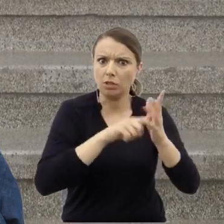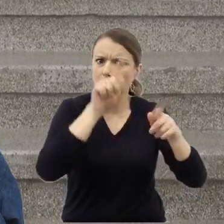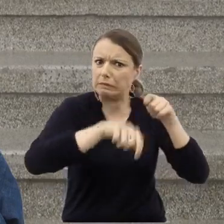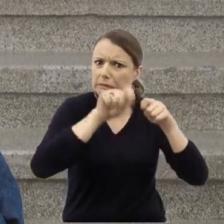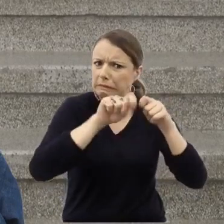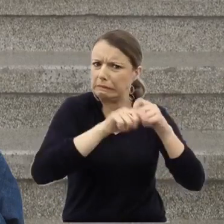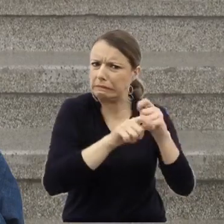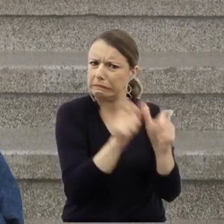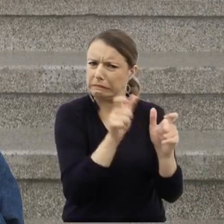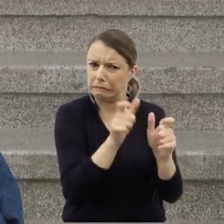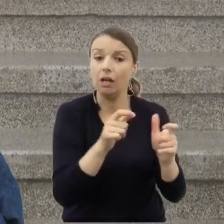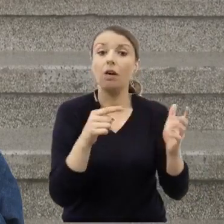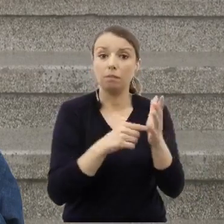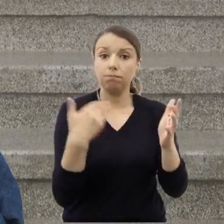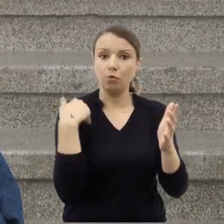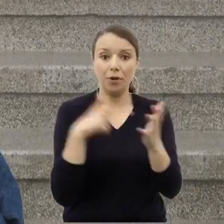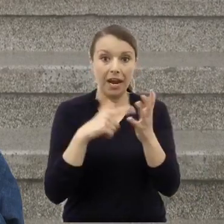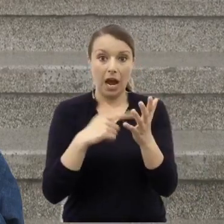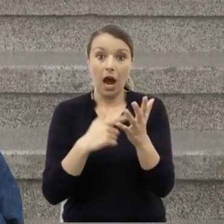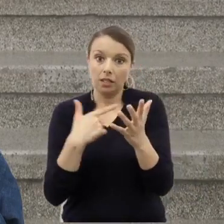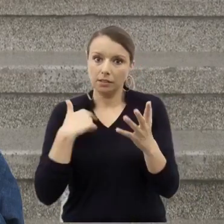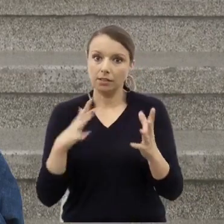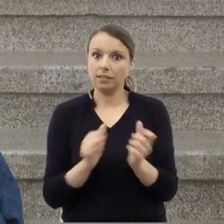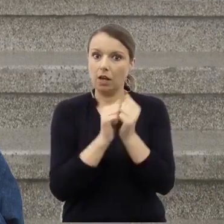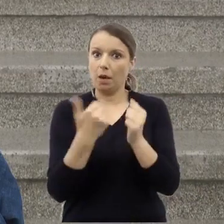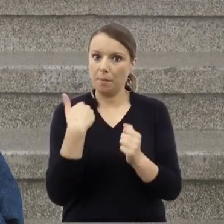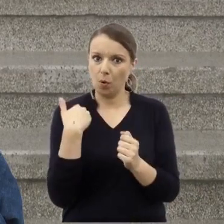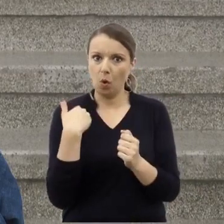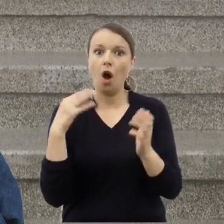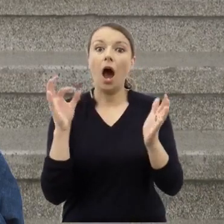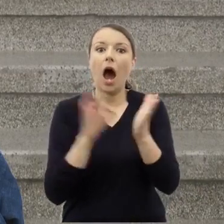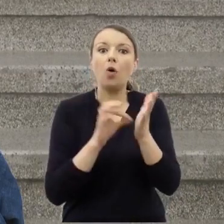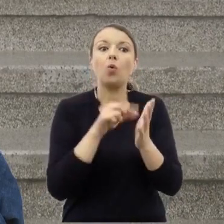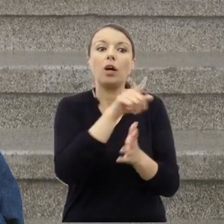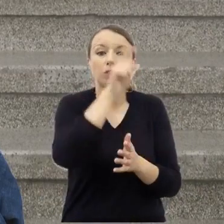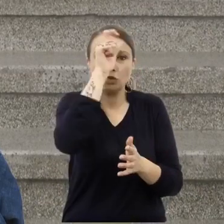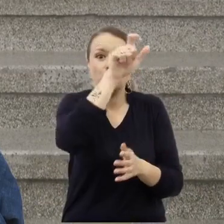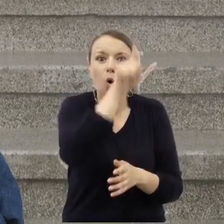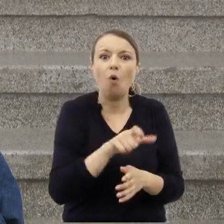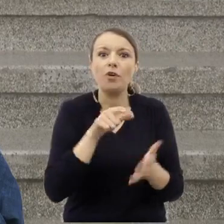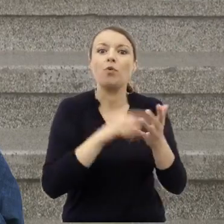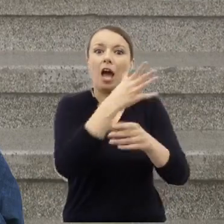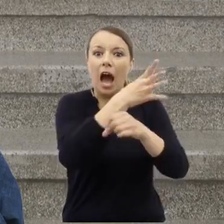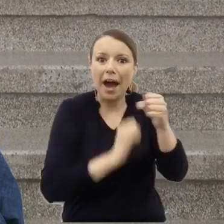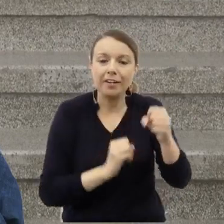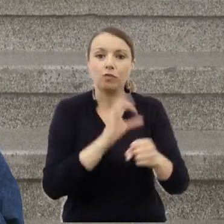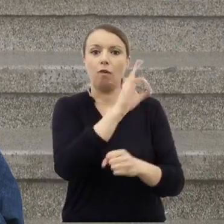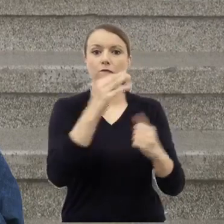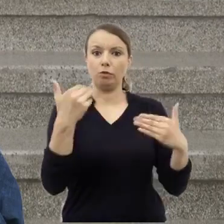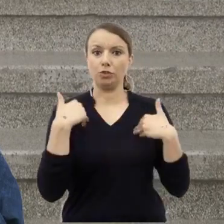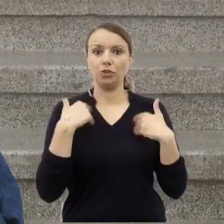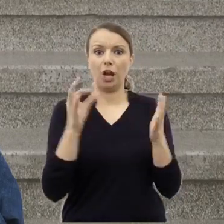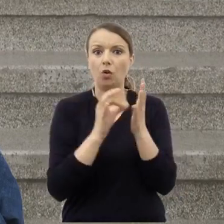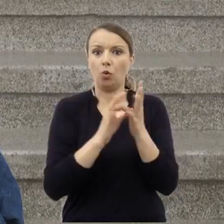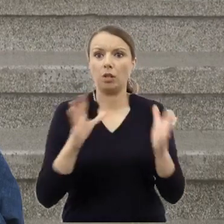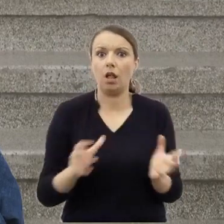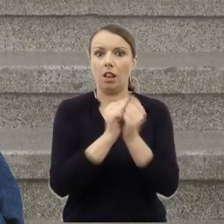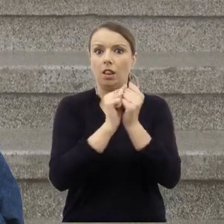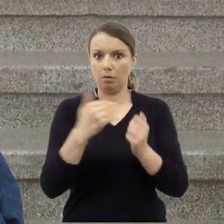przesłuchanie człowieka, któremu to aresztowanie uratowało życie zresztą, ponieważ był wtedy w areszcie.